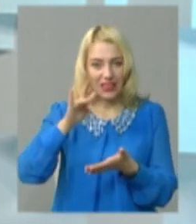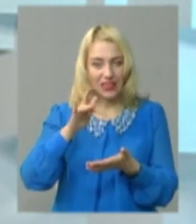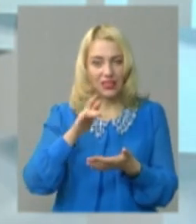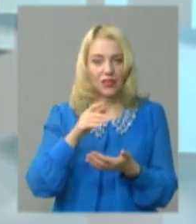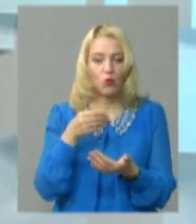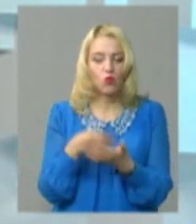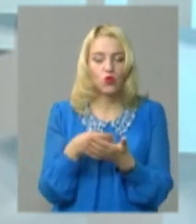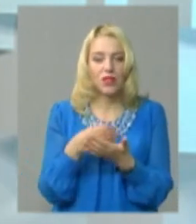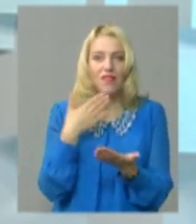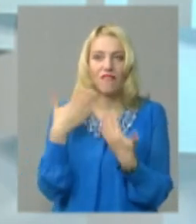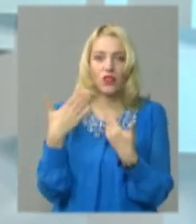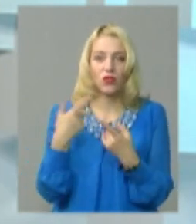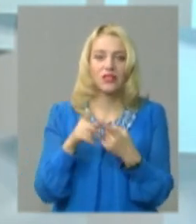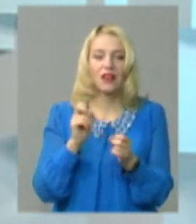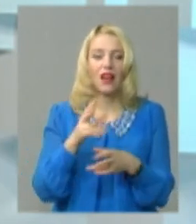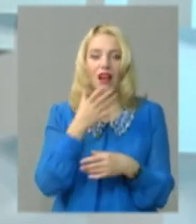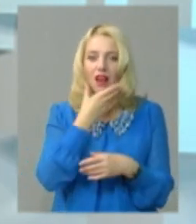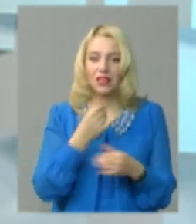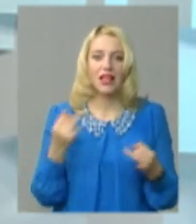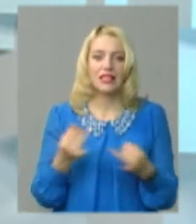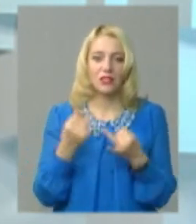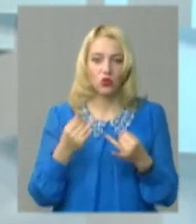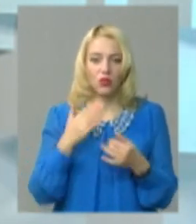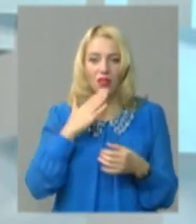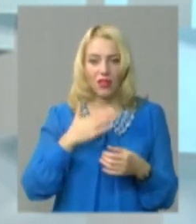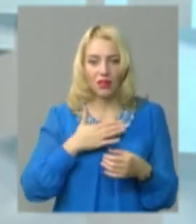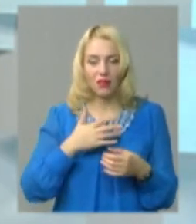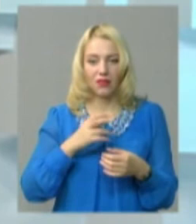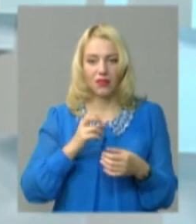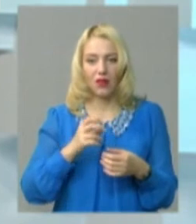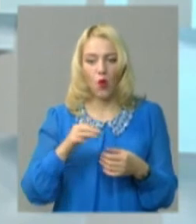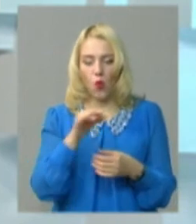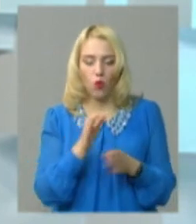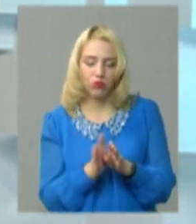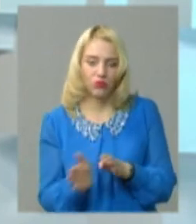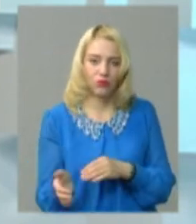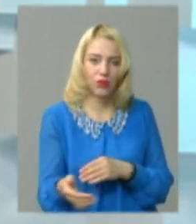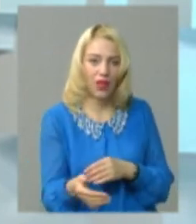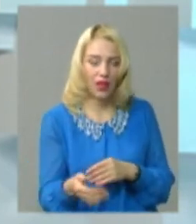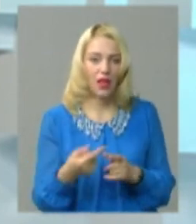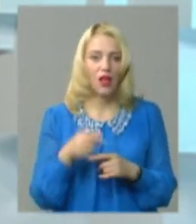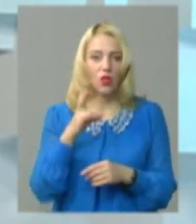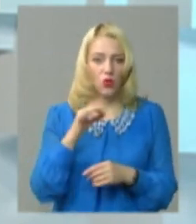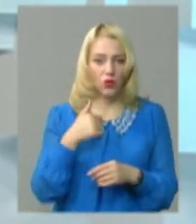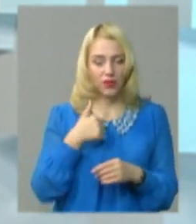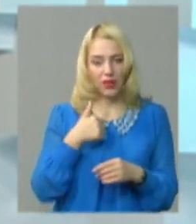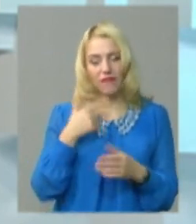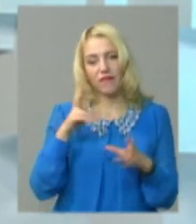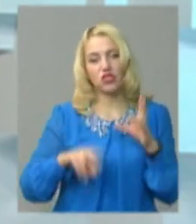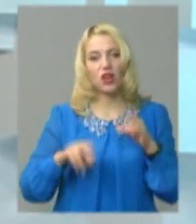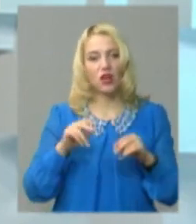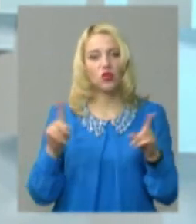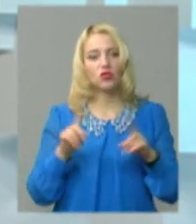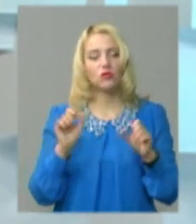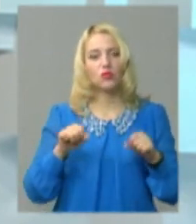вони ніби... Це гарна історія, вона десь область оминає. З іншого боку, я собі